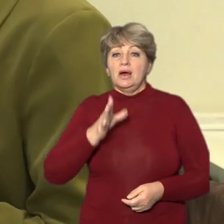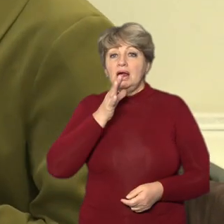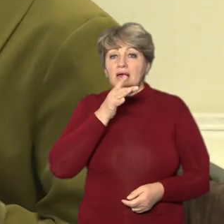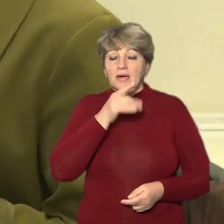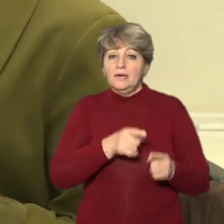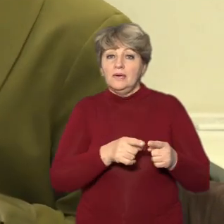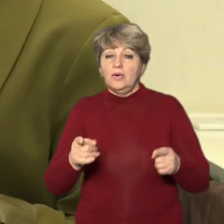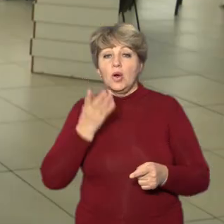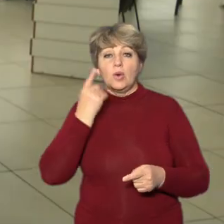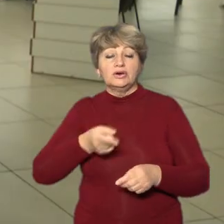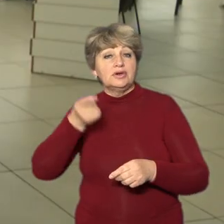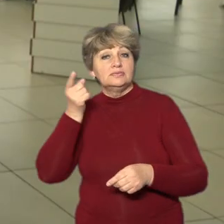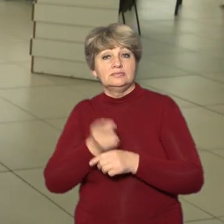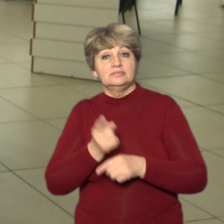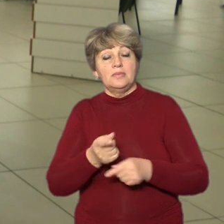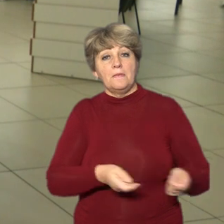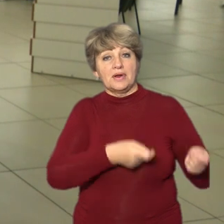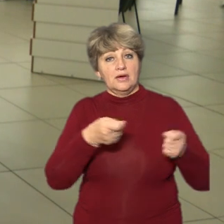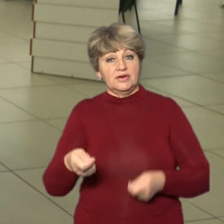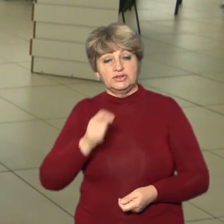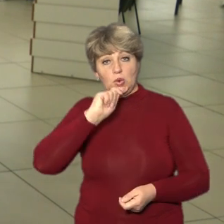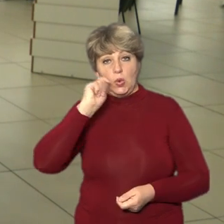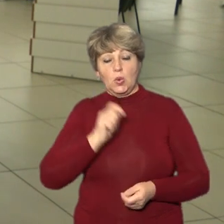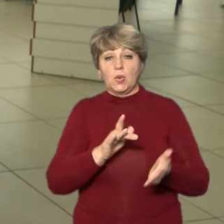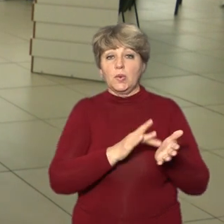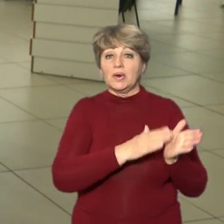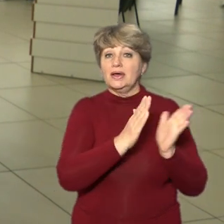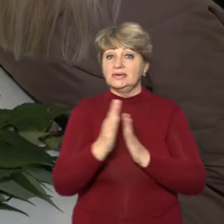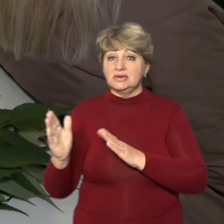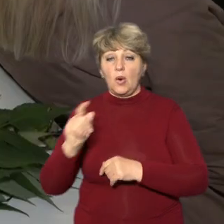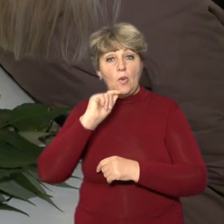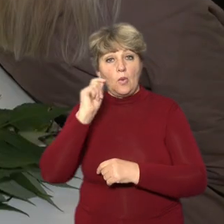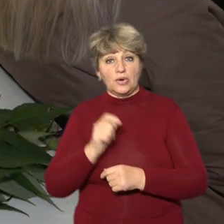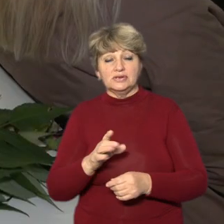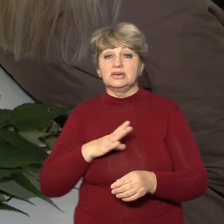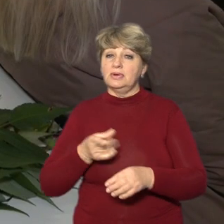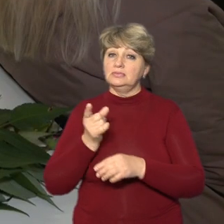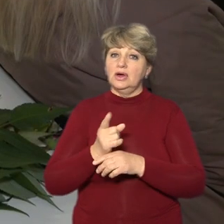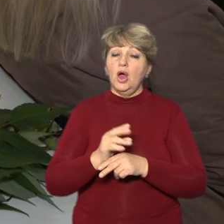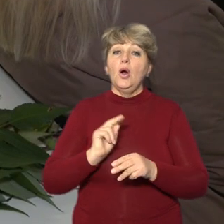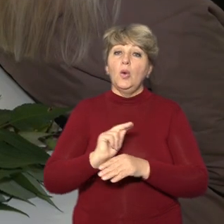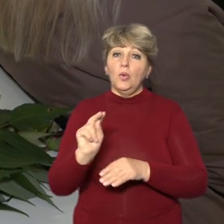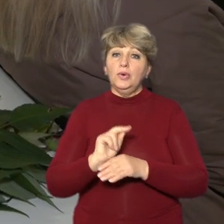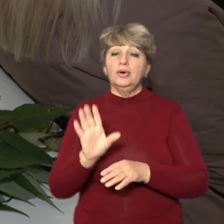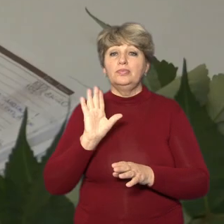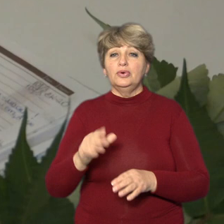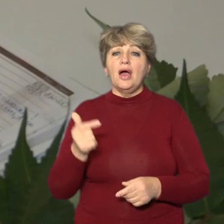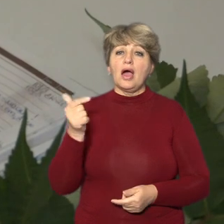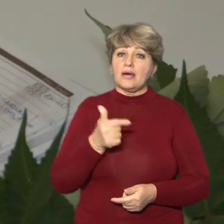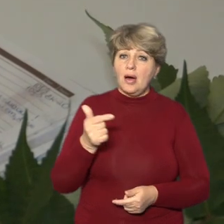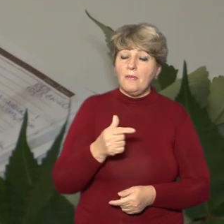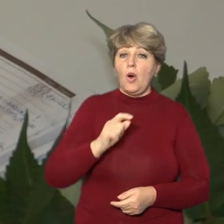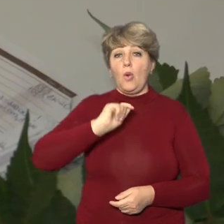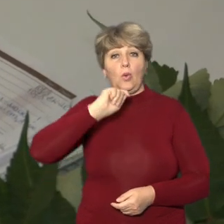ввозити українські книги. Всі ці періоди – час, коли українську забороняли. Викладачка додає, вчитимуть і фонетику, і граматику